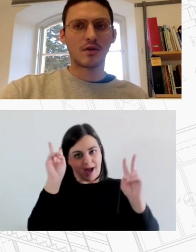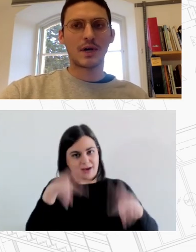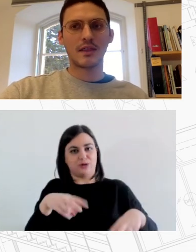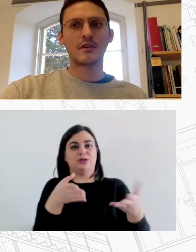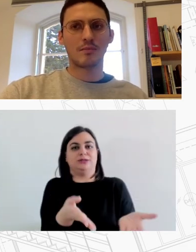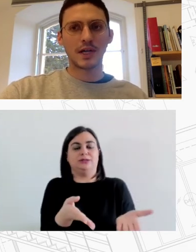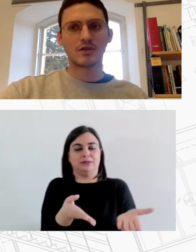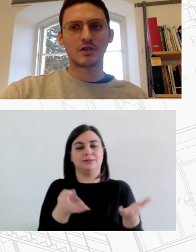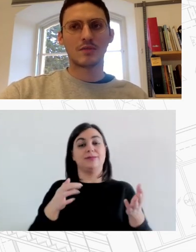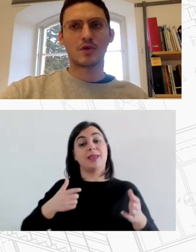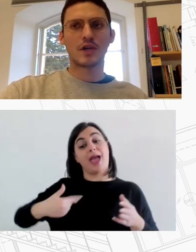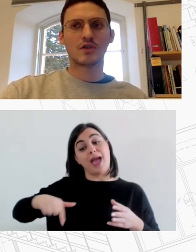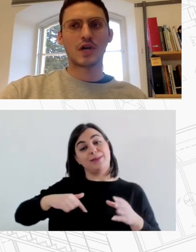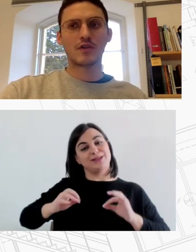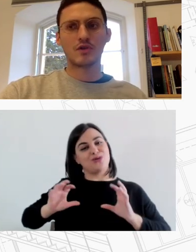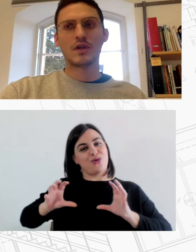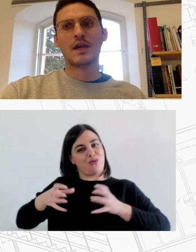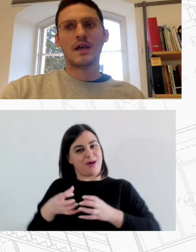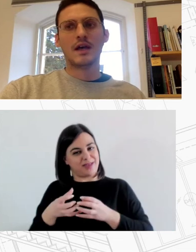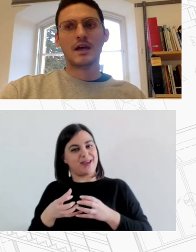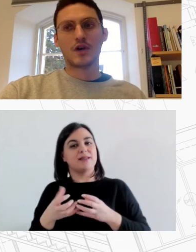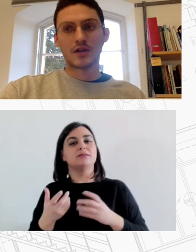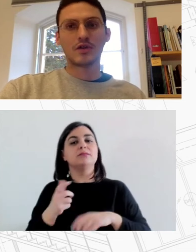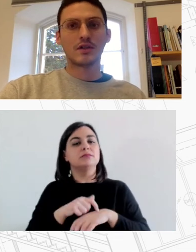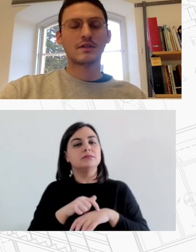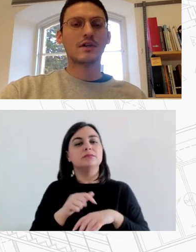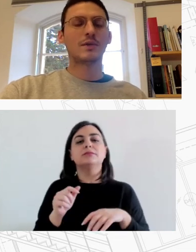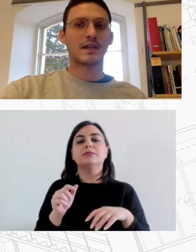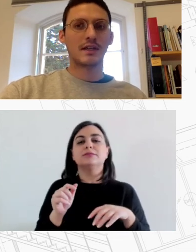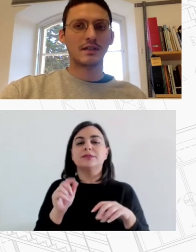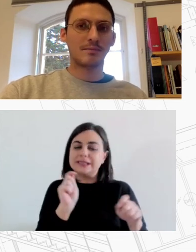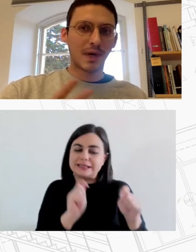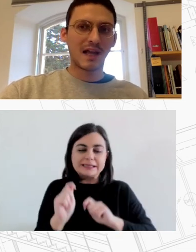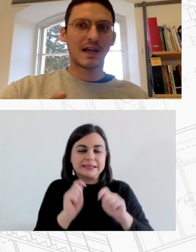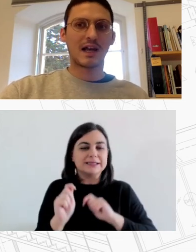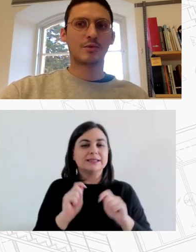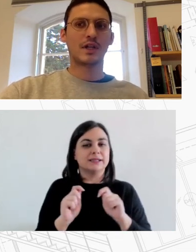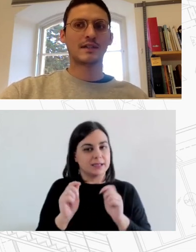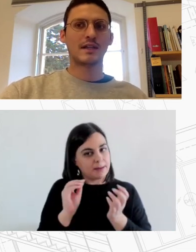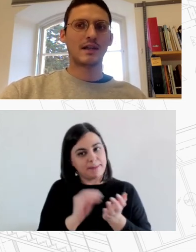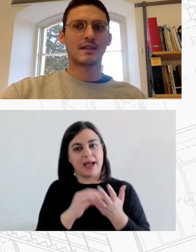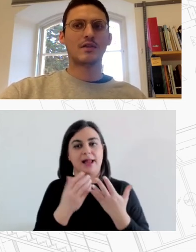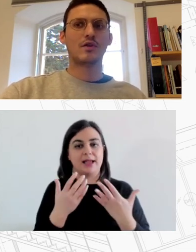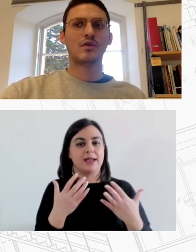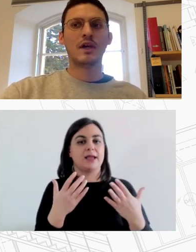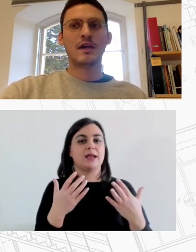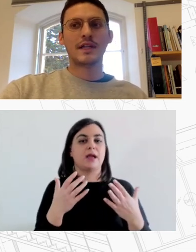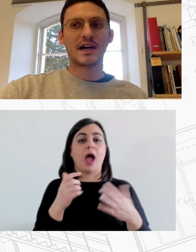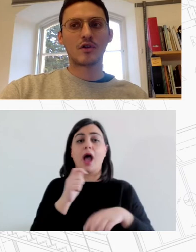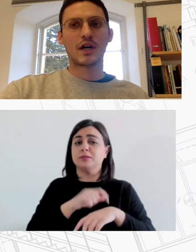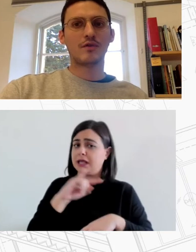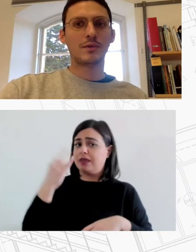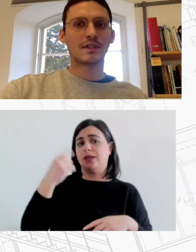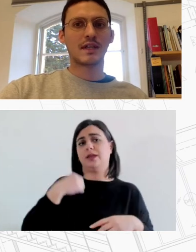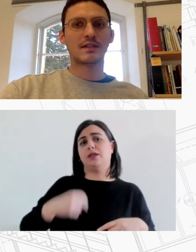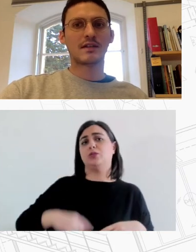Εμείς σαν ομάδα στο πλαίσιο της δημιουργίας ορατών ορατότητας έχουμε ξεκινήσει πάλι καλύπτοντας ένα κενό να